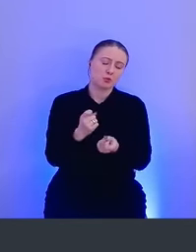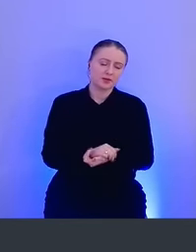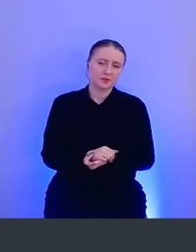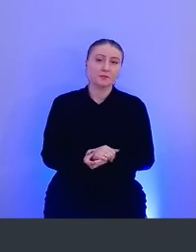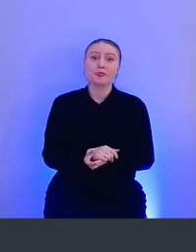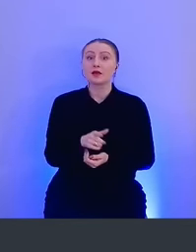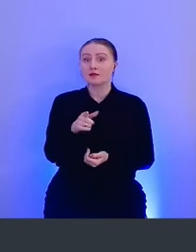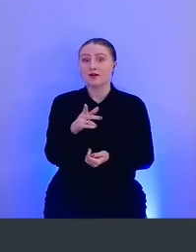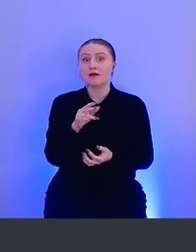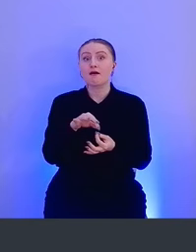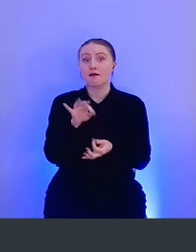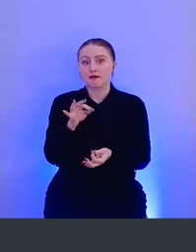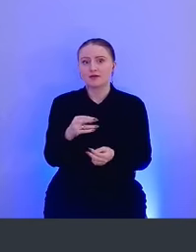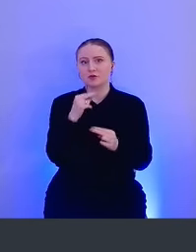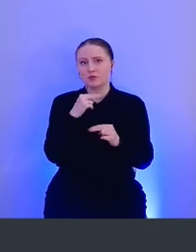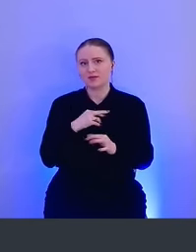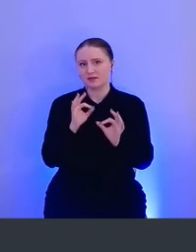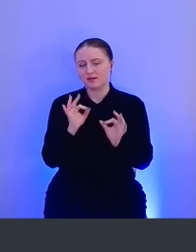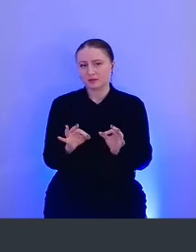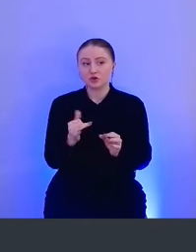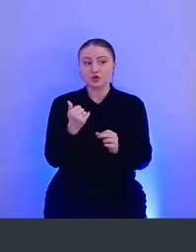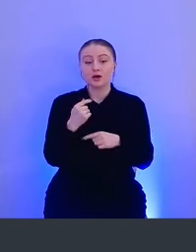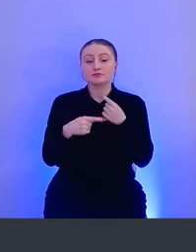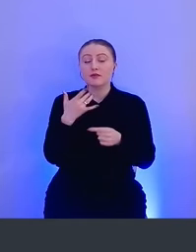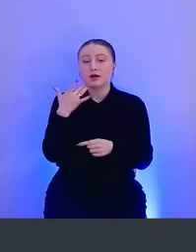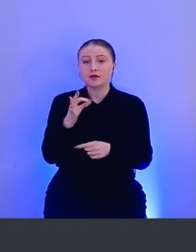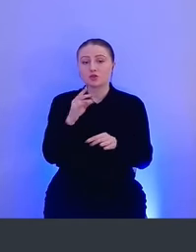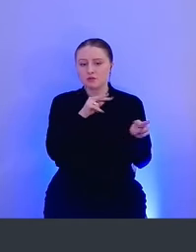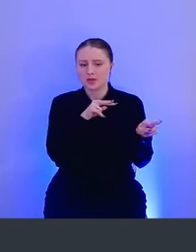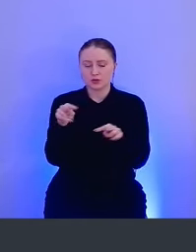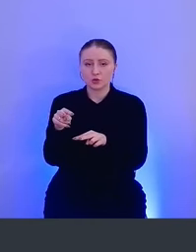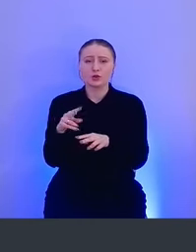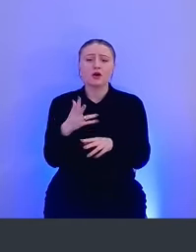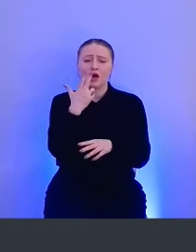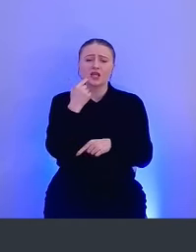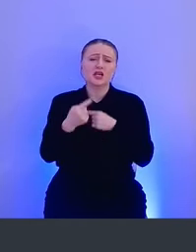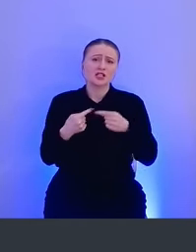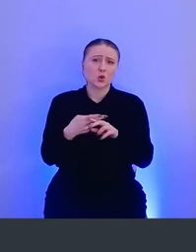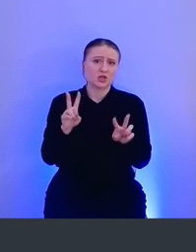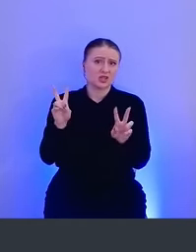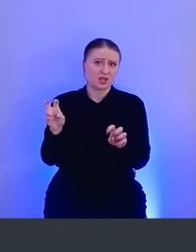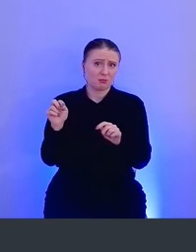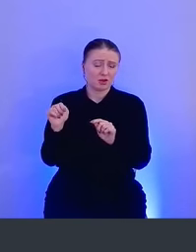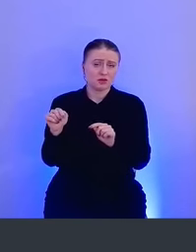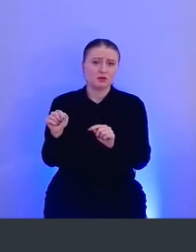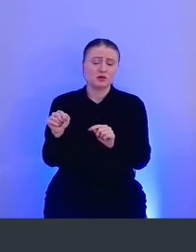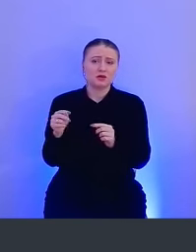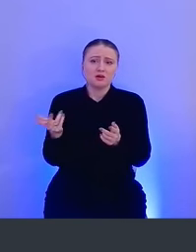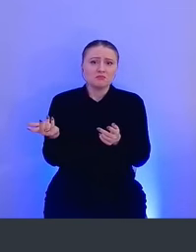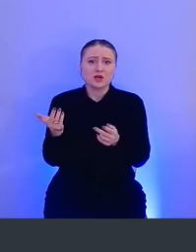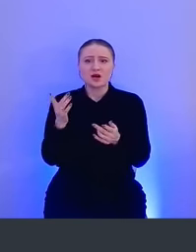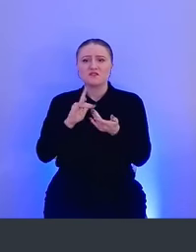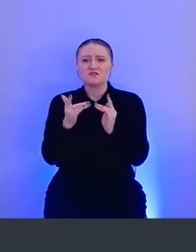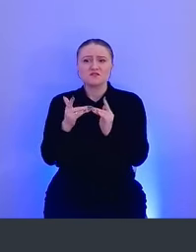сегодняшний доклад про как раз-таки мониторинг macOS. Традиционно вообще тема эта не особо освещается